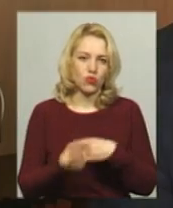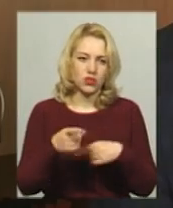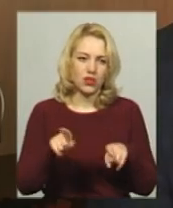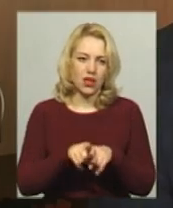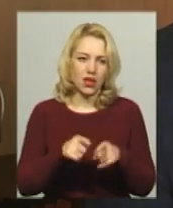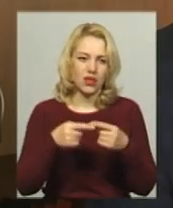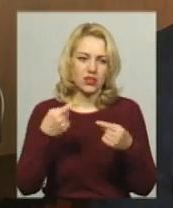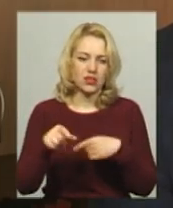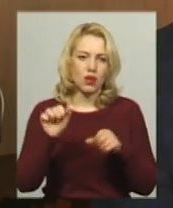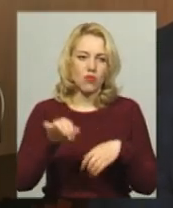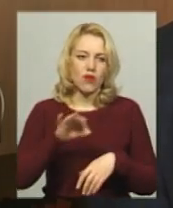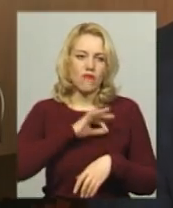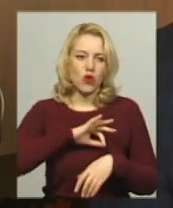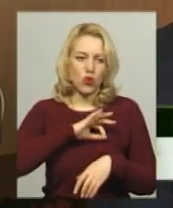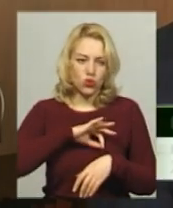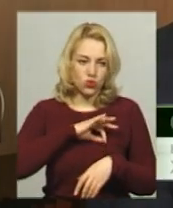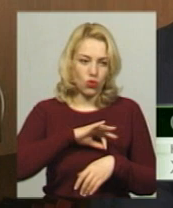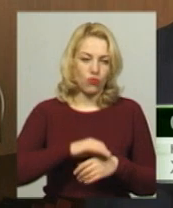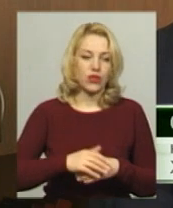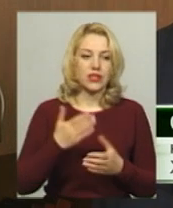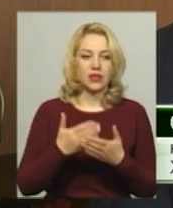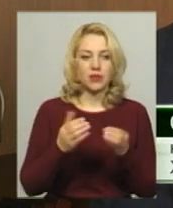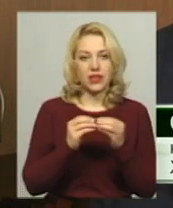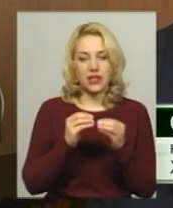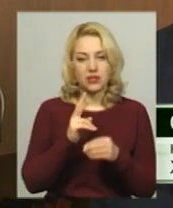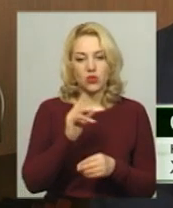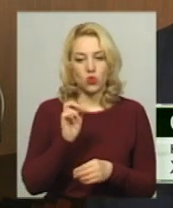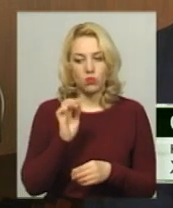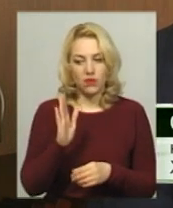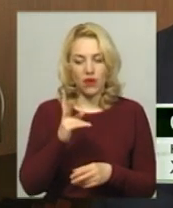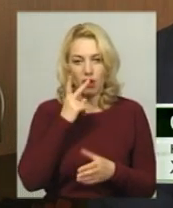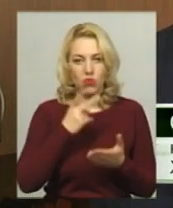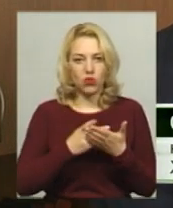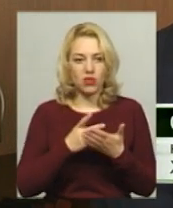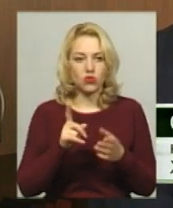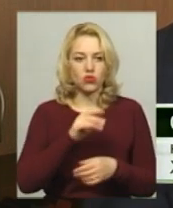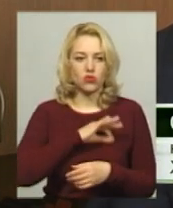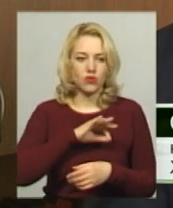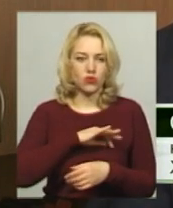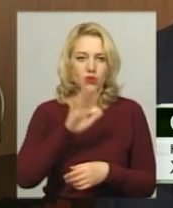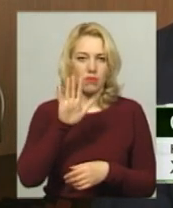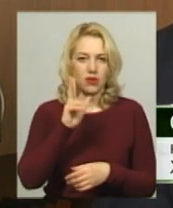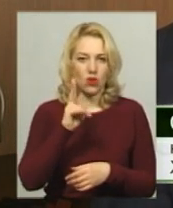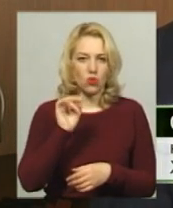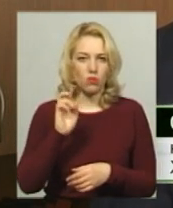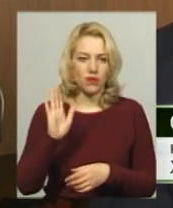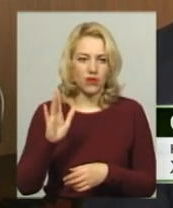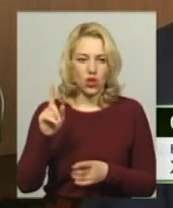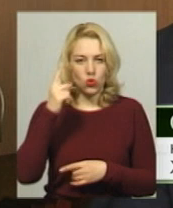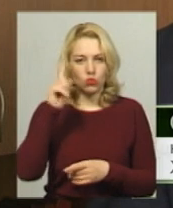Можуть використовувати 10 кубів, а показувати, що використовують 5, думаю, що літо вони